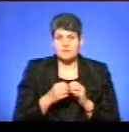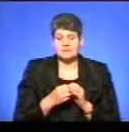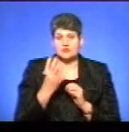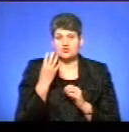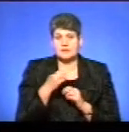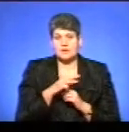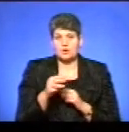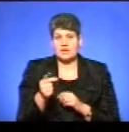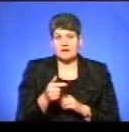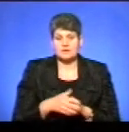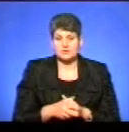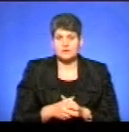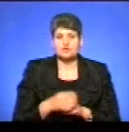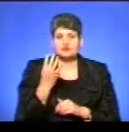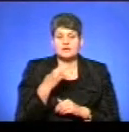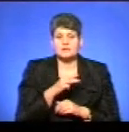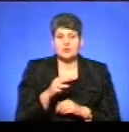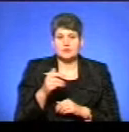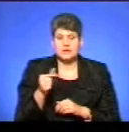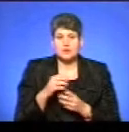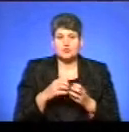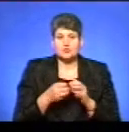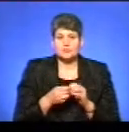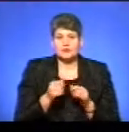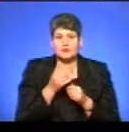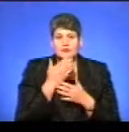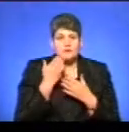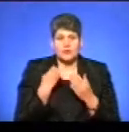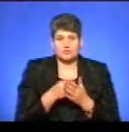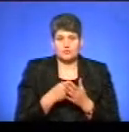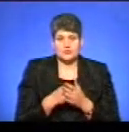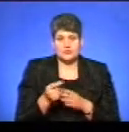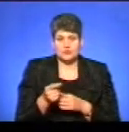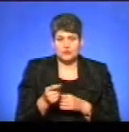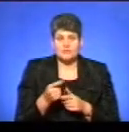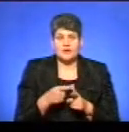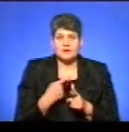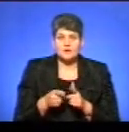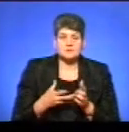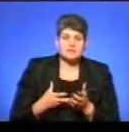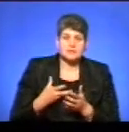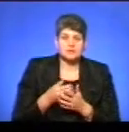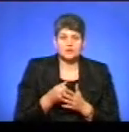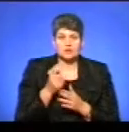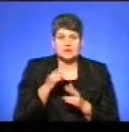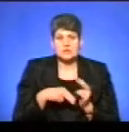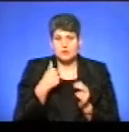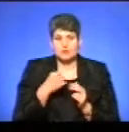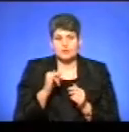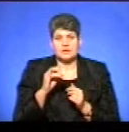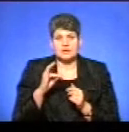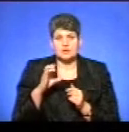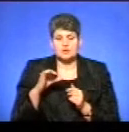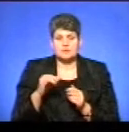мільйони гривень. 4 мільйони гривень – сума, якої не мав в бюджеті Тернополя, аби оплатити до кінця року інсулін,